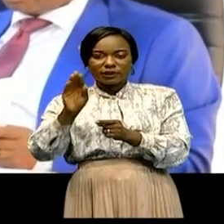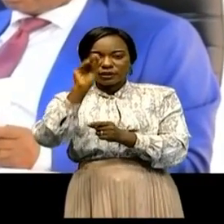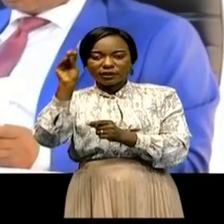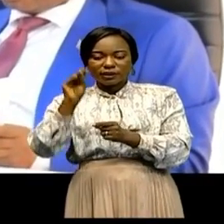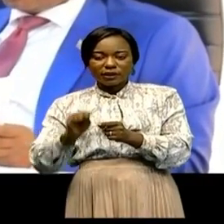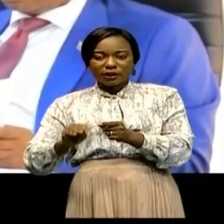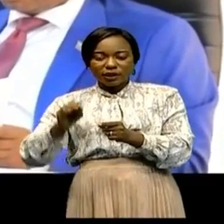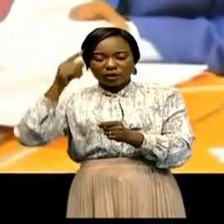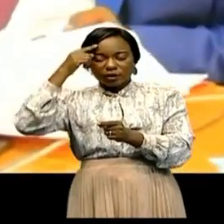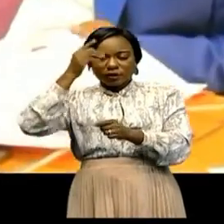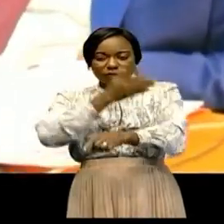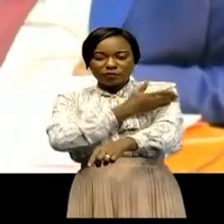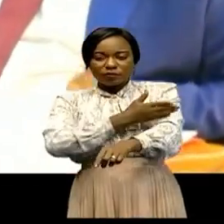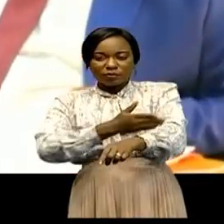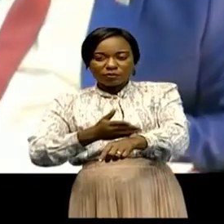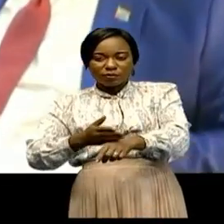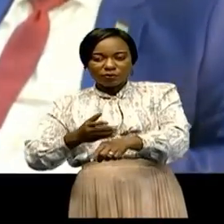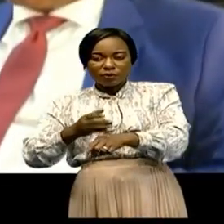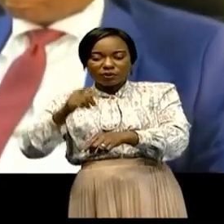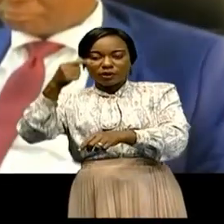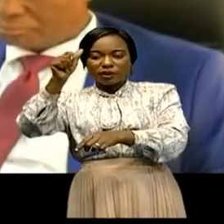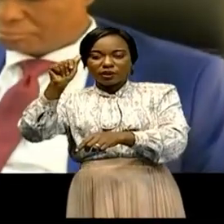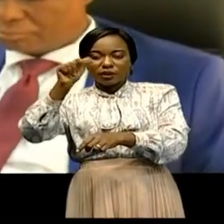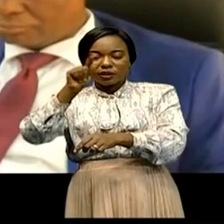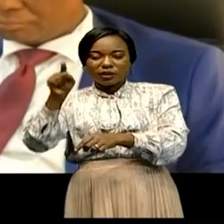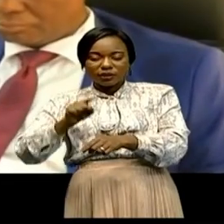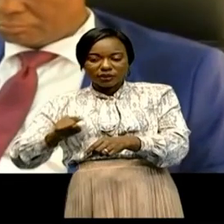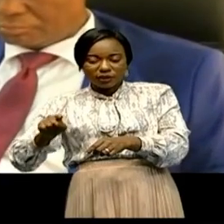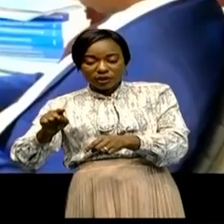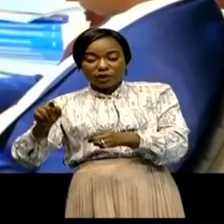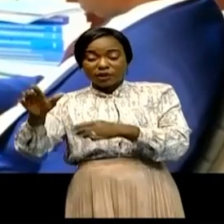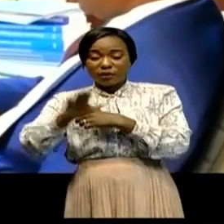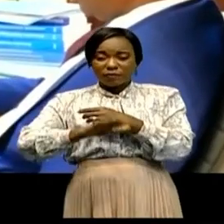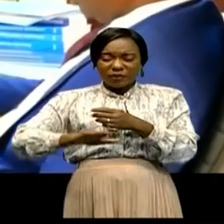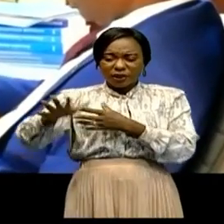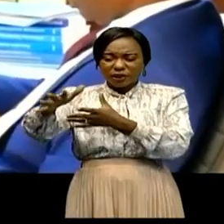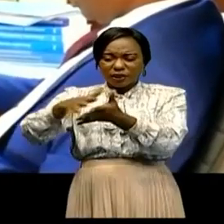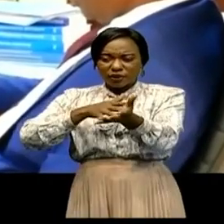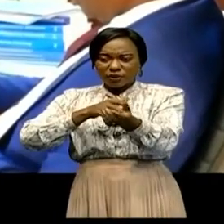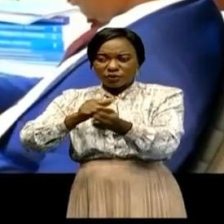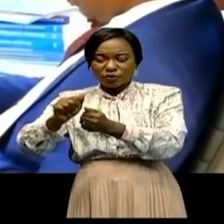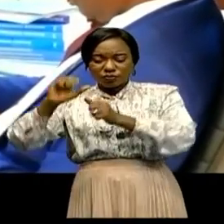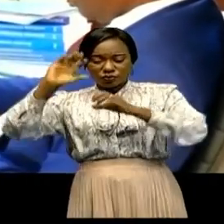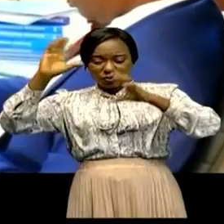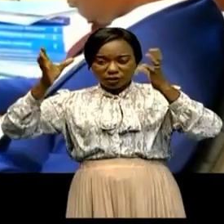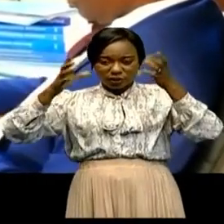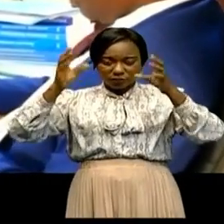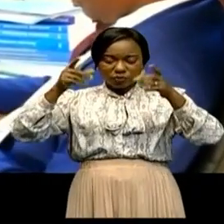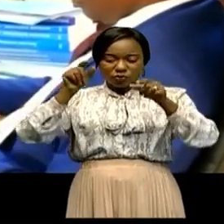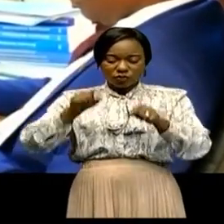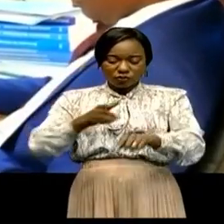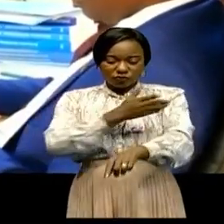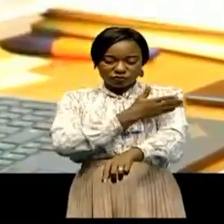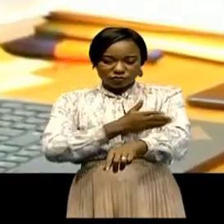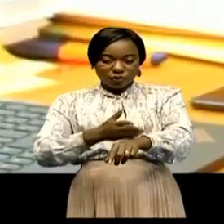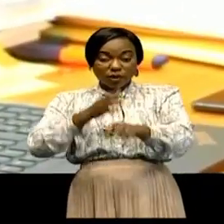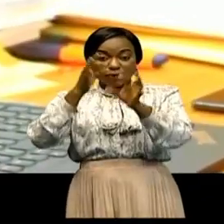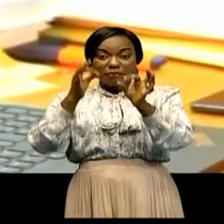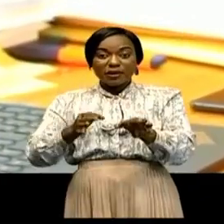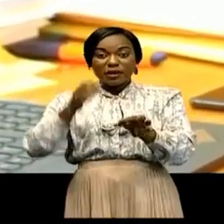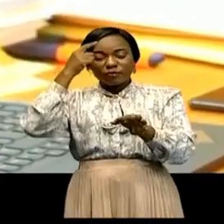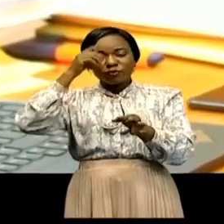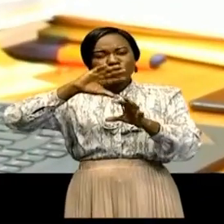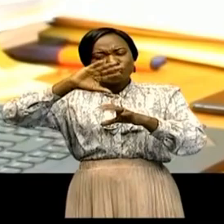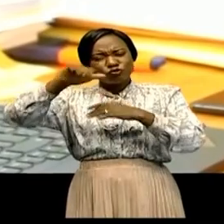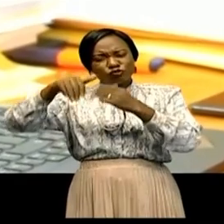ambitions des réductions des émissions de gaz à effet de serre des pays pollueurs devraient être revues à la hausse. Pour l'opérationnalisation